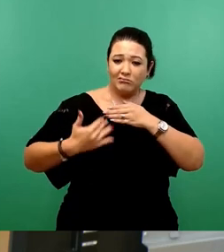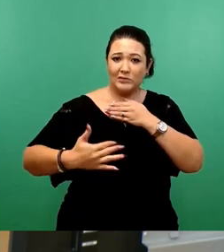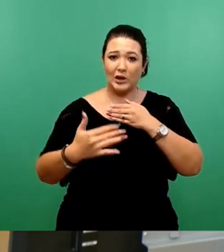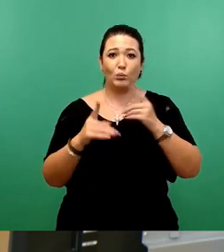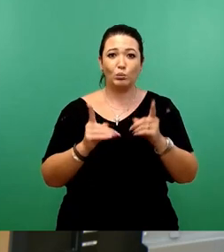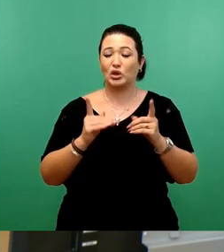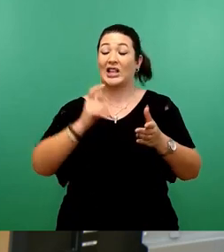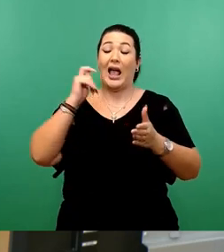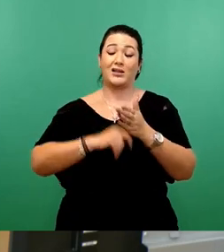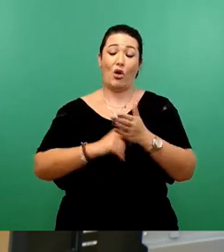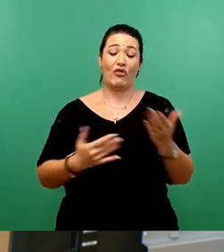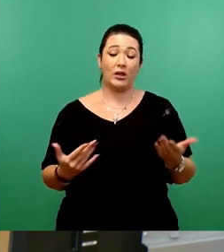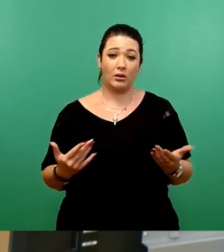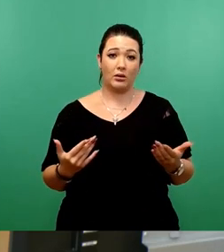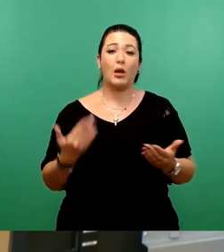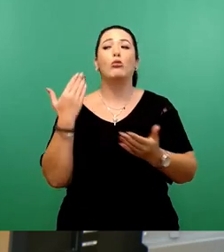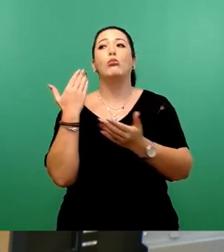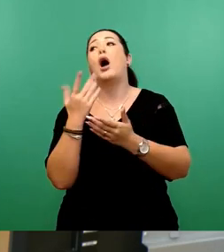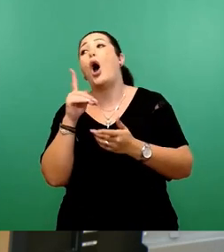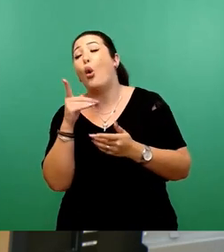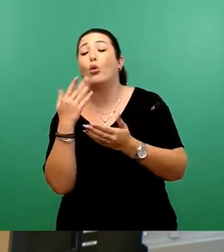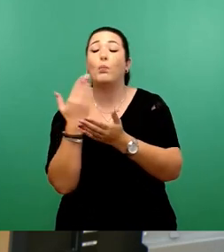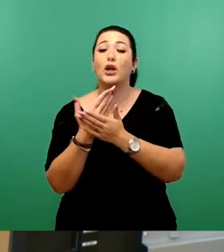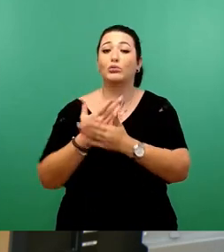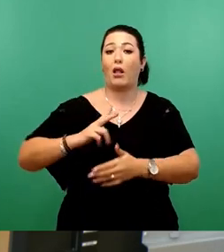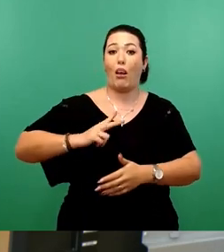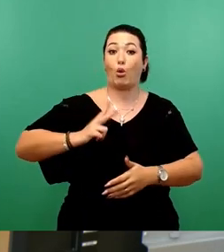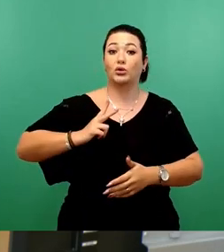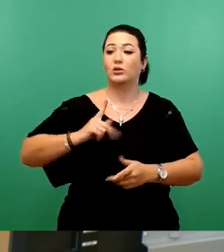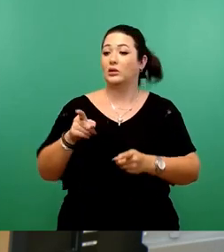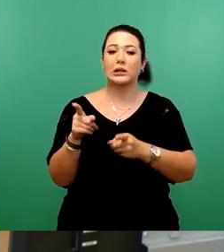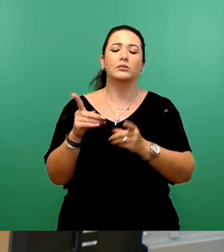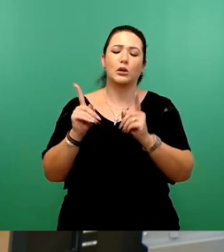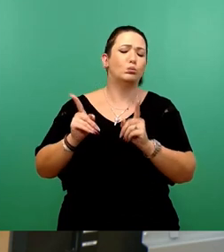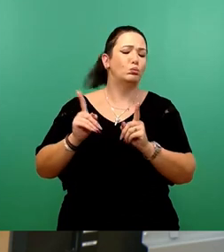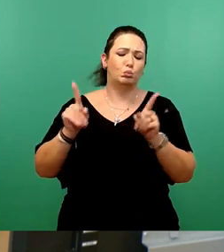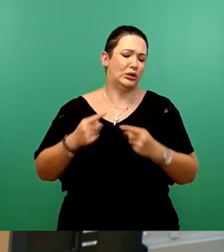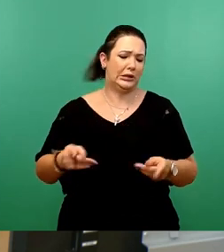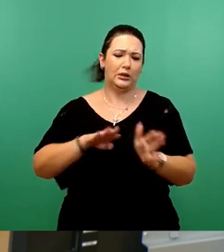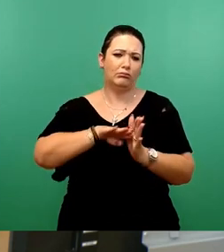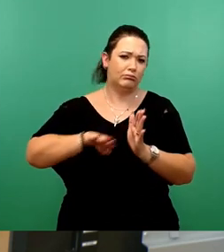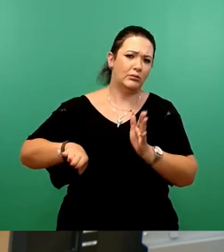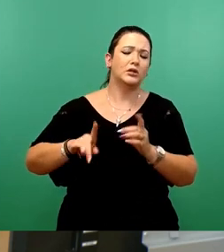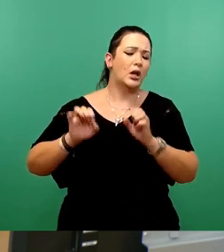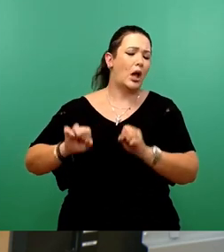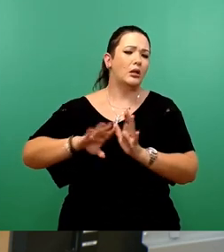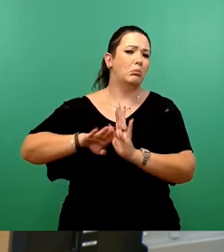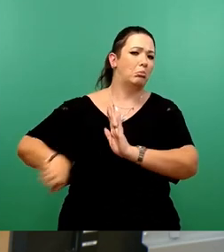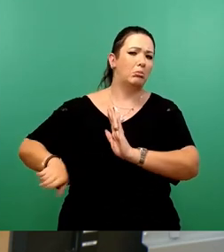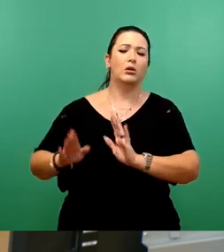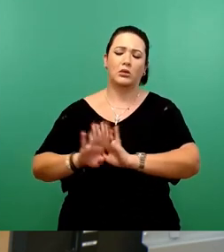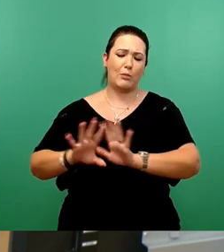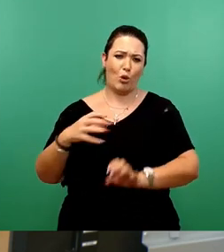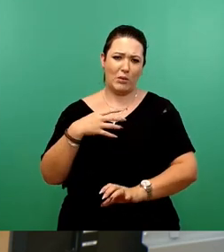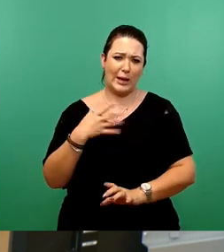Beispiel Luxus, den muss ich nicht unbedingt haben. Darauf kann man ganz gut verzichten. Wenn wir jetzt zum Beispiel, einfach nur